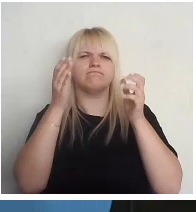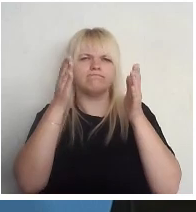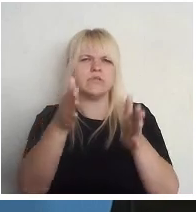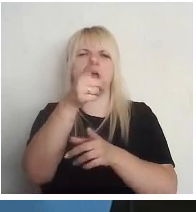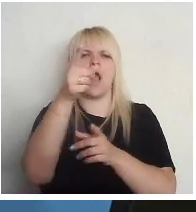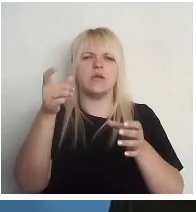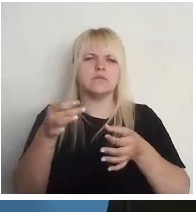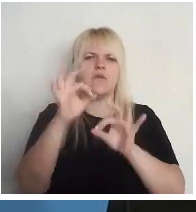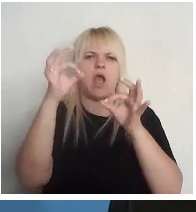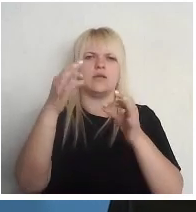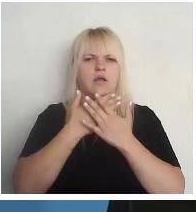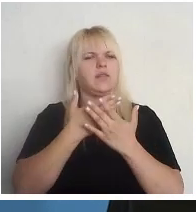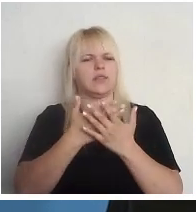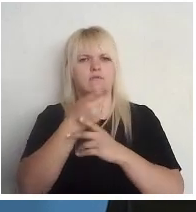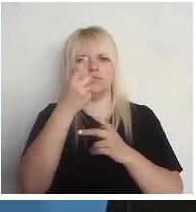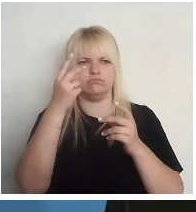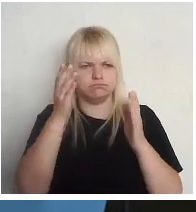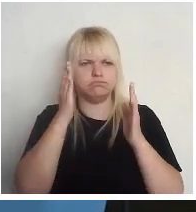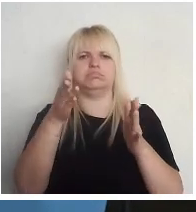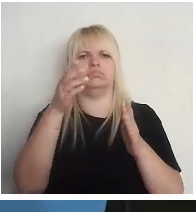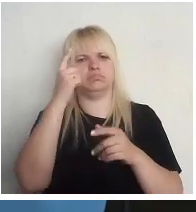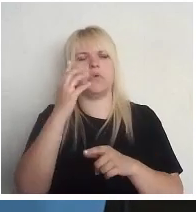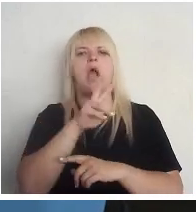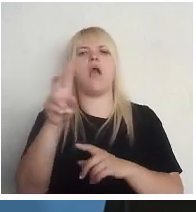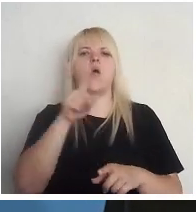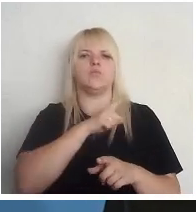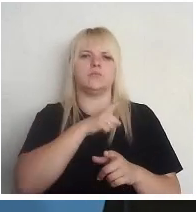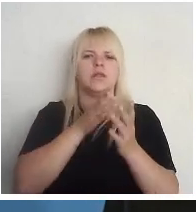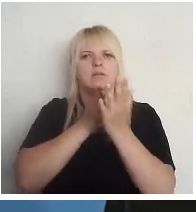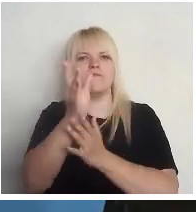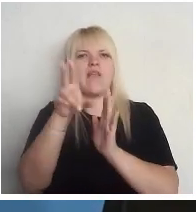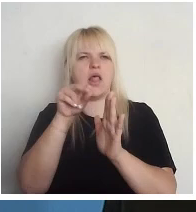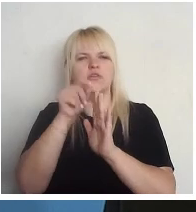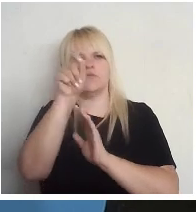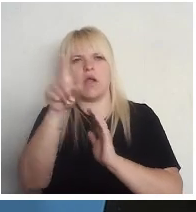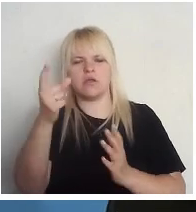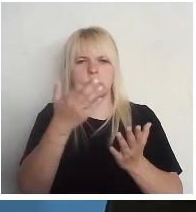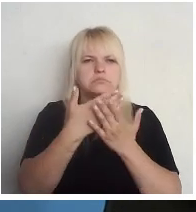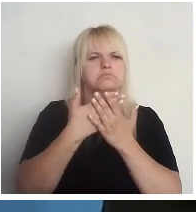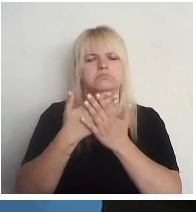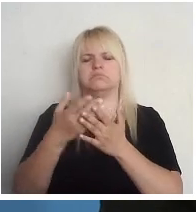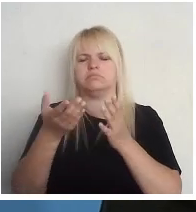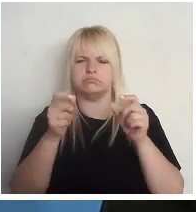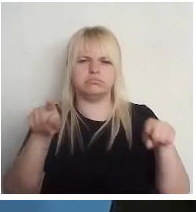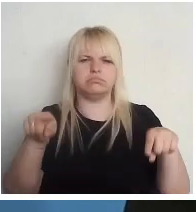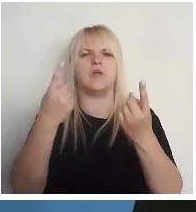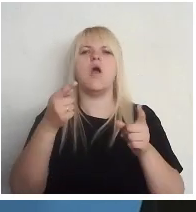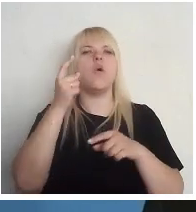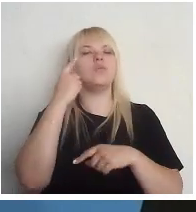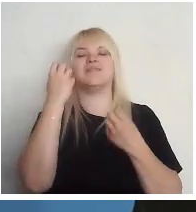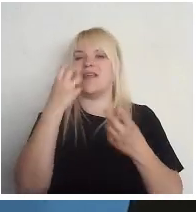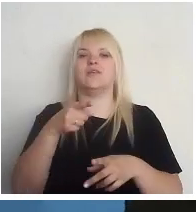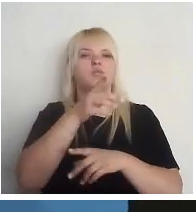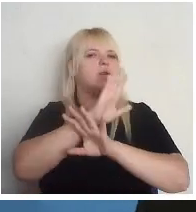tā aktīvāk par to, kā tad mēs varam šo uzmanību vēlēšanām pievērst. Un skaidrs, ka tur nebūs